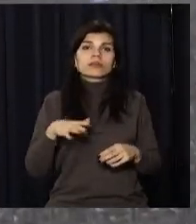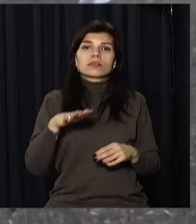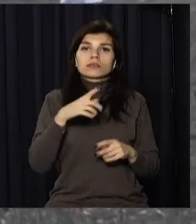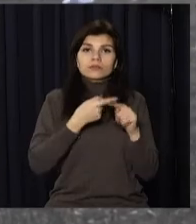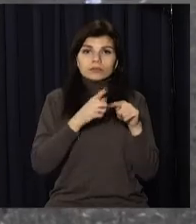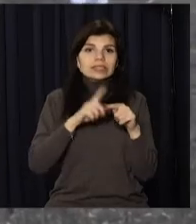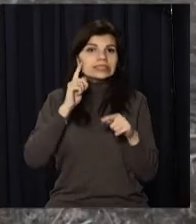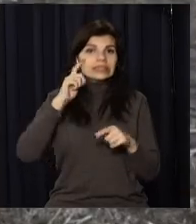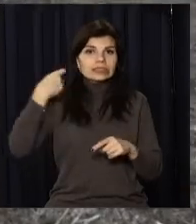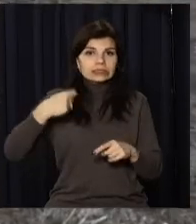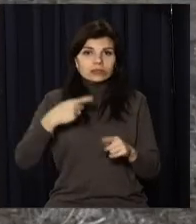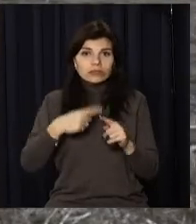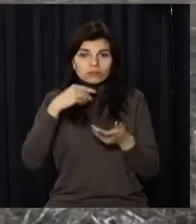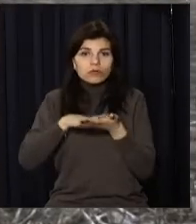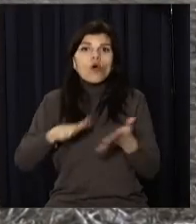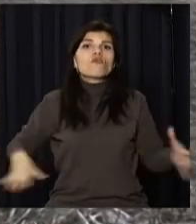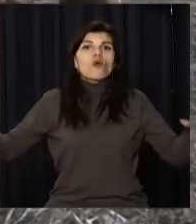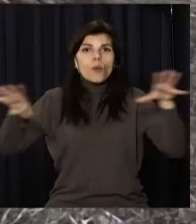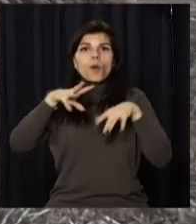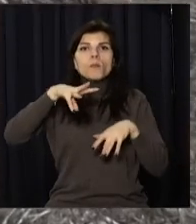законопроєкт про загальну мобілізацію.